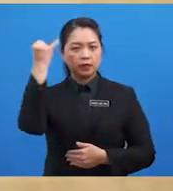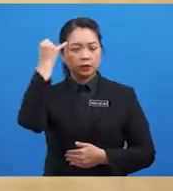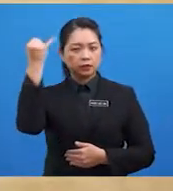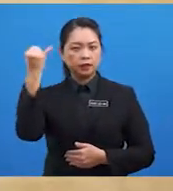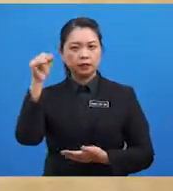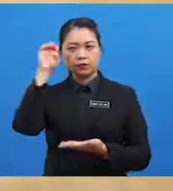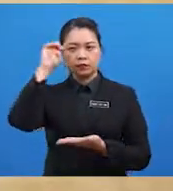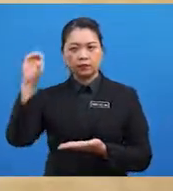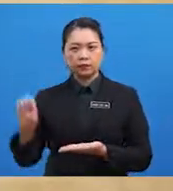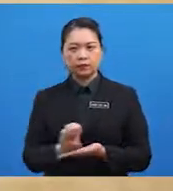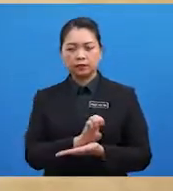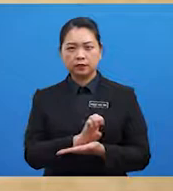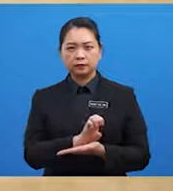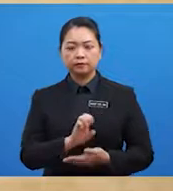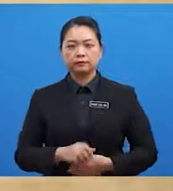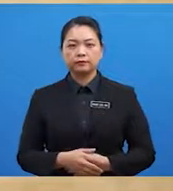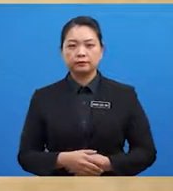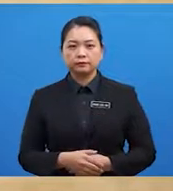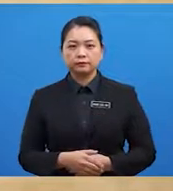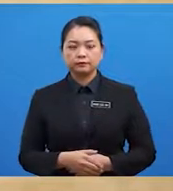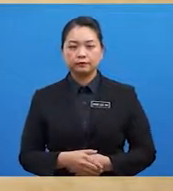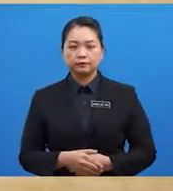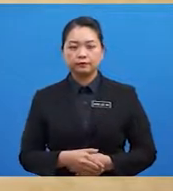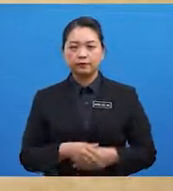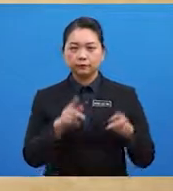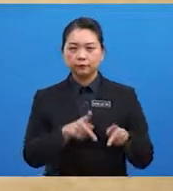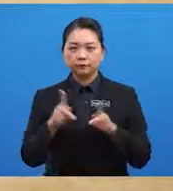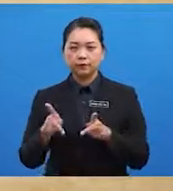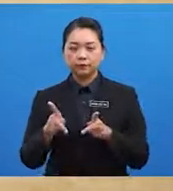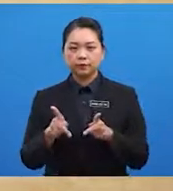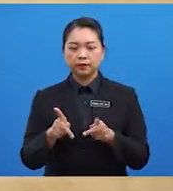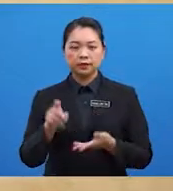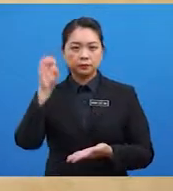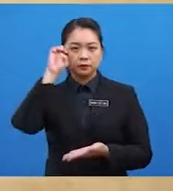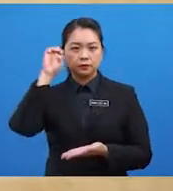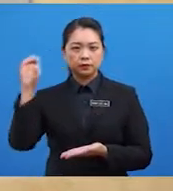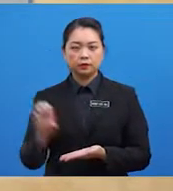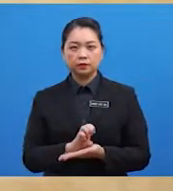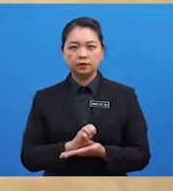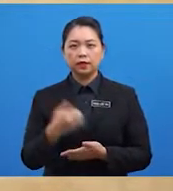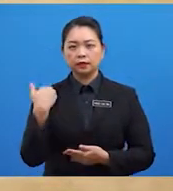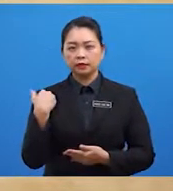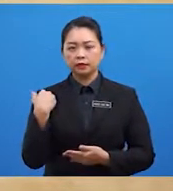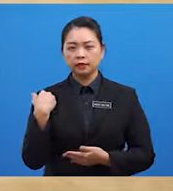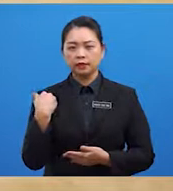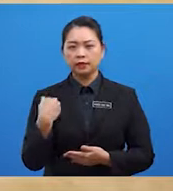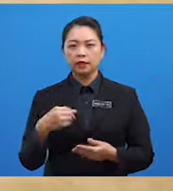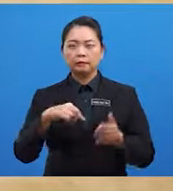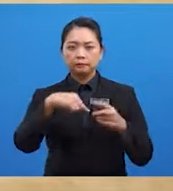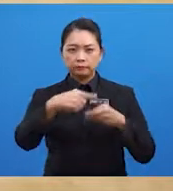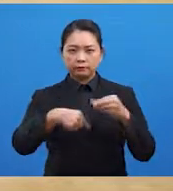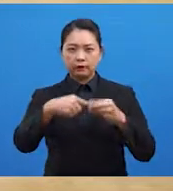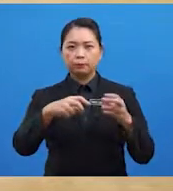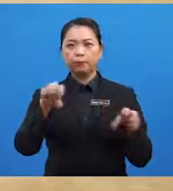penerokaan Pelajar-pelajar, penerokaan ialah perihal perbuatan